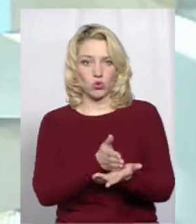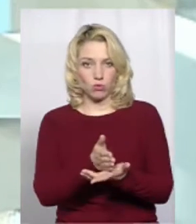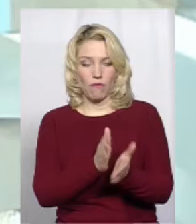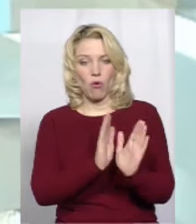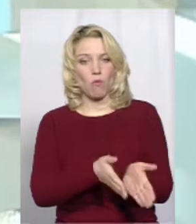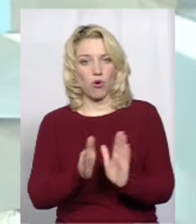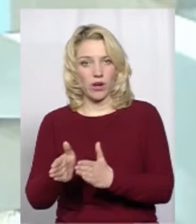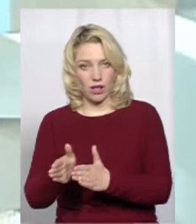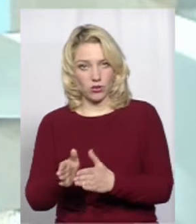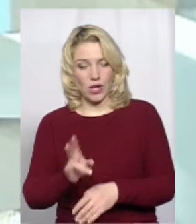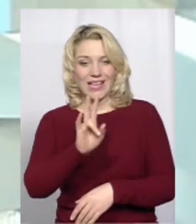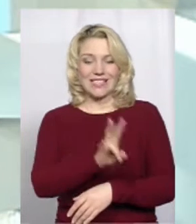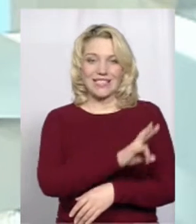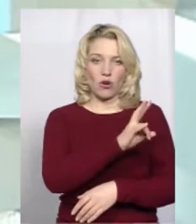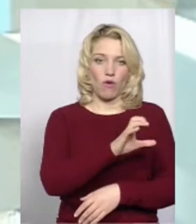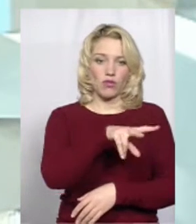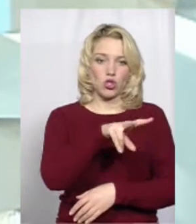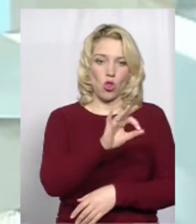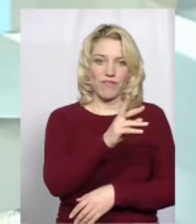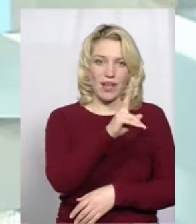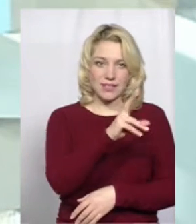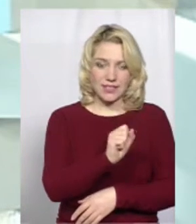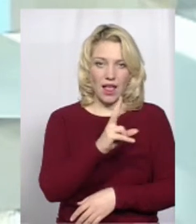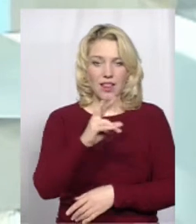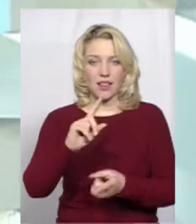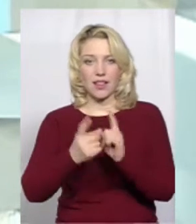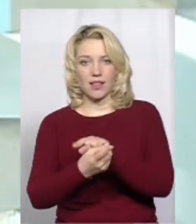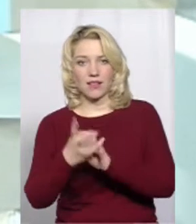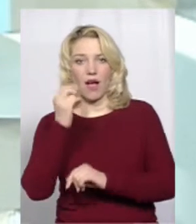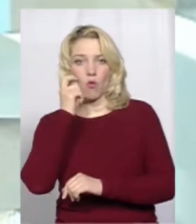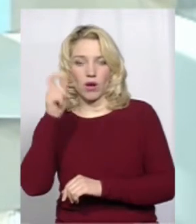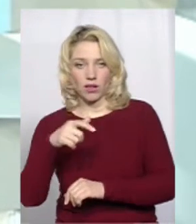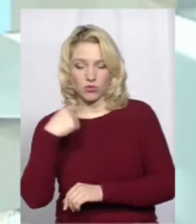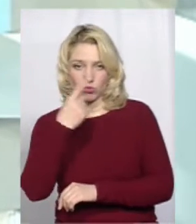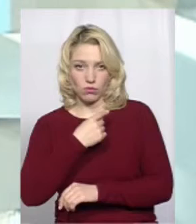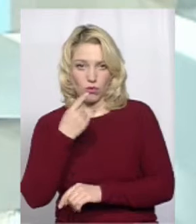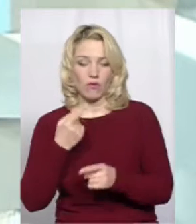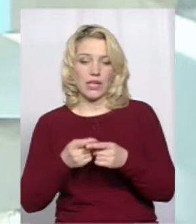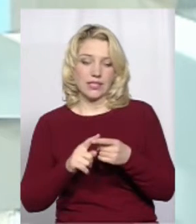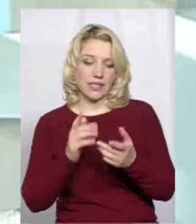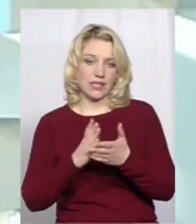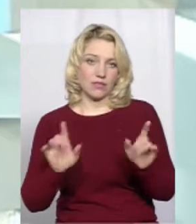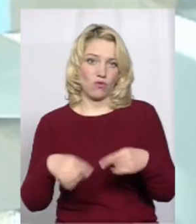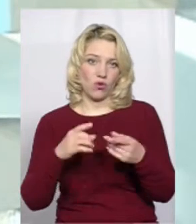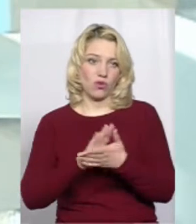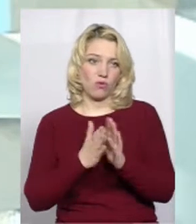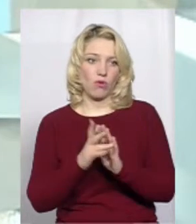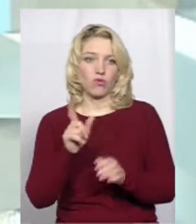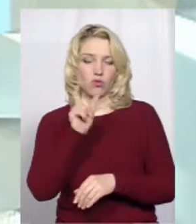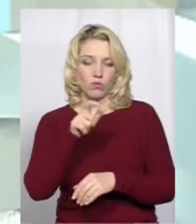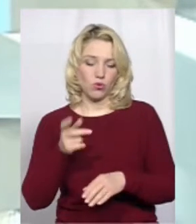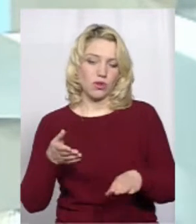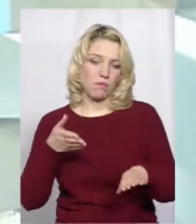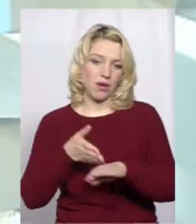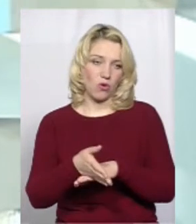порядку з церковно-славянської на українську мову, це є створення умов для того, щоб люди приходили до